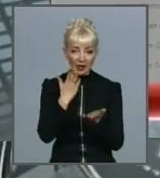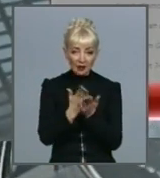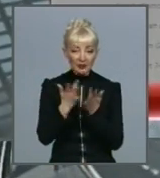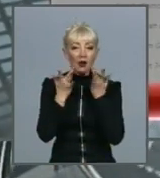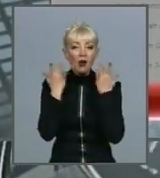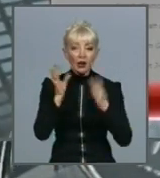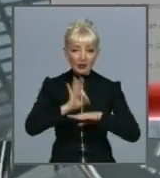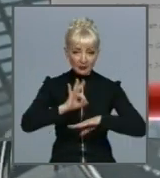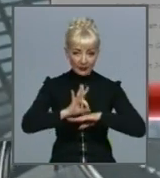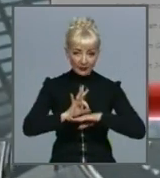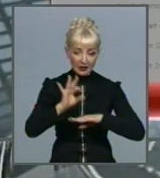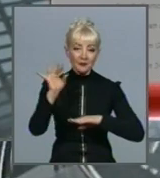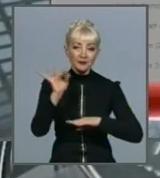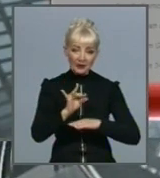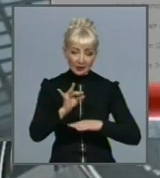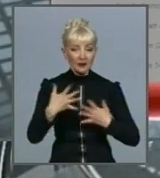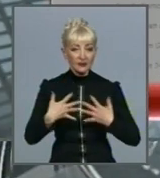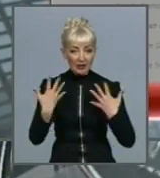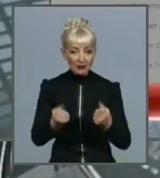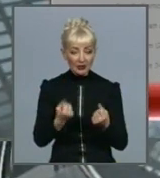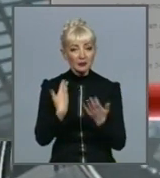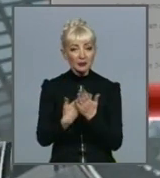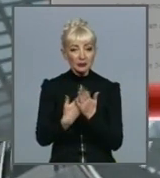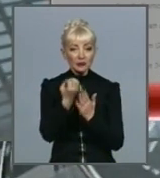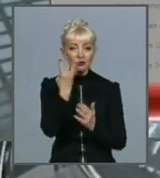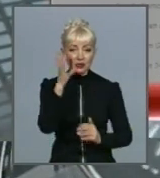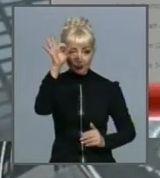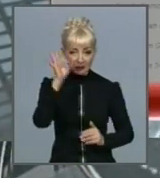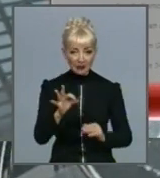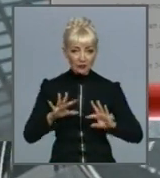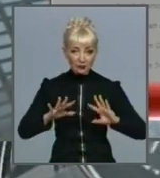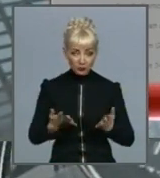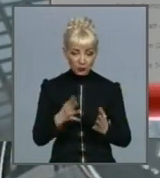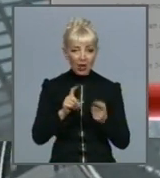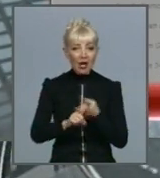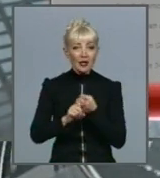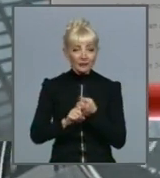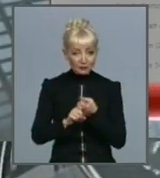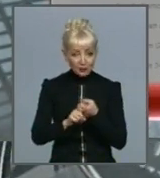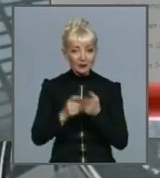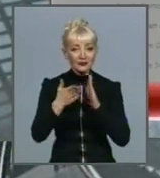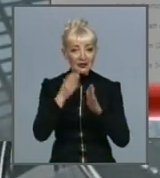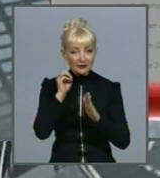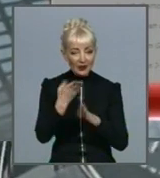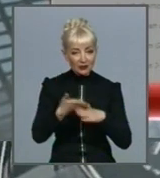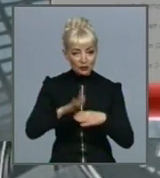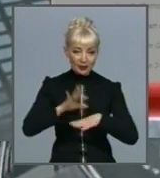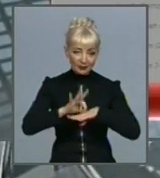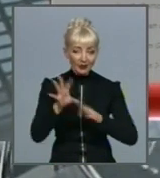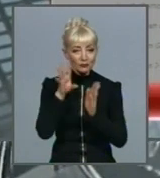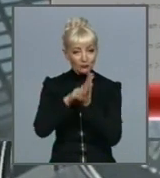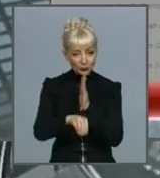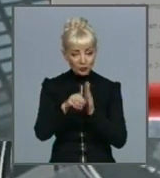одужують. Приблизно в 14% випадків вірус викликає важкі захворювання, включаючи пневмонію і